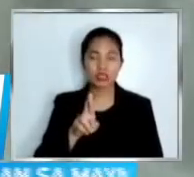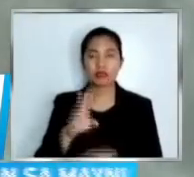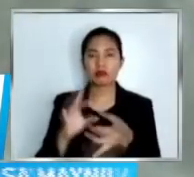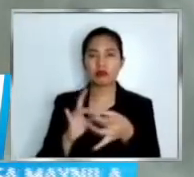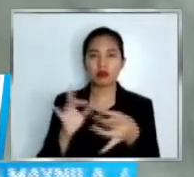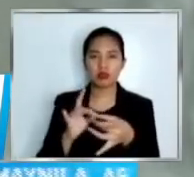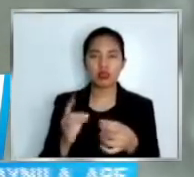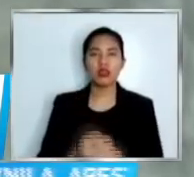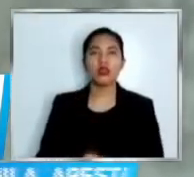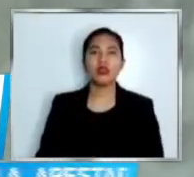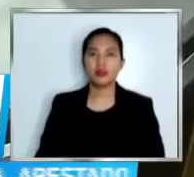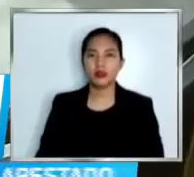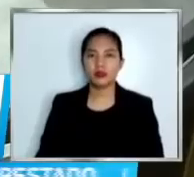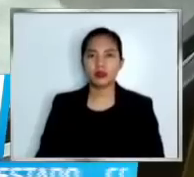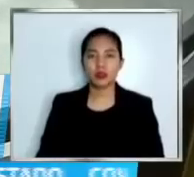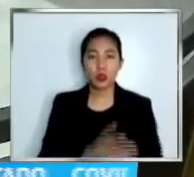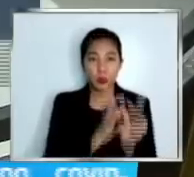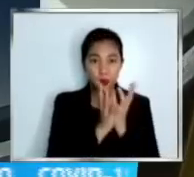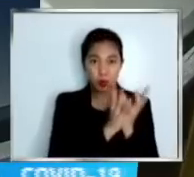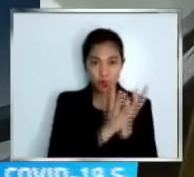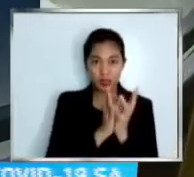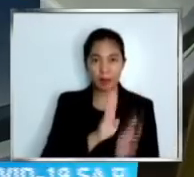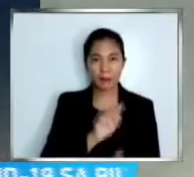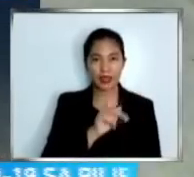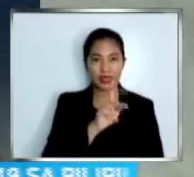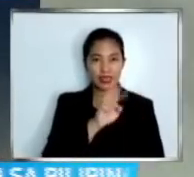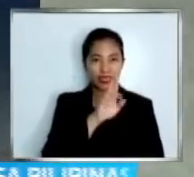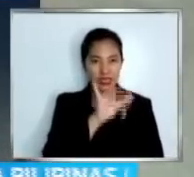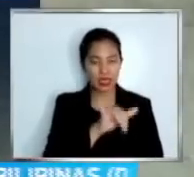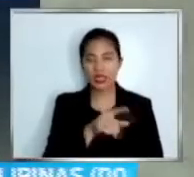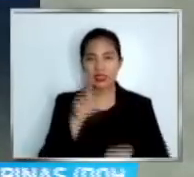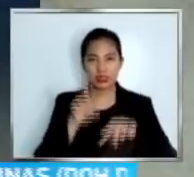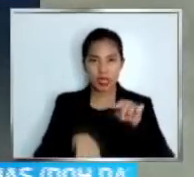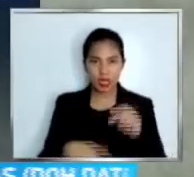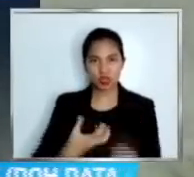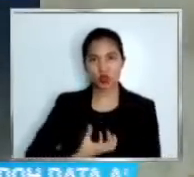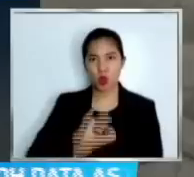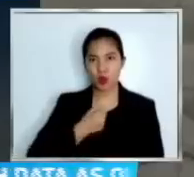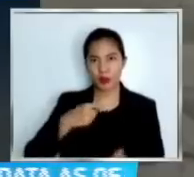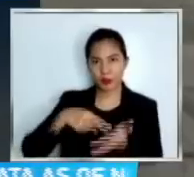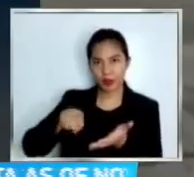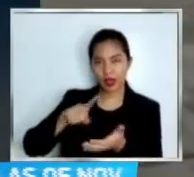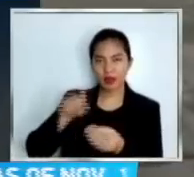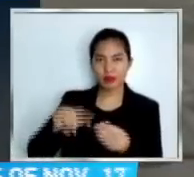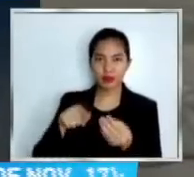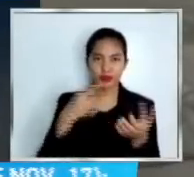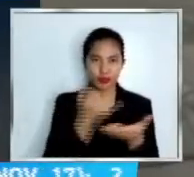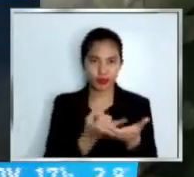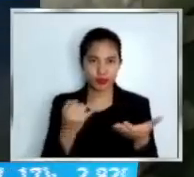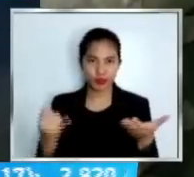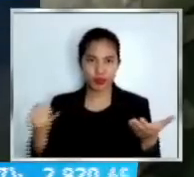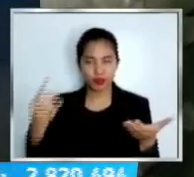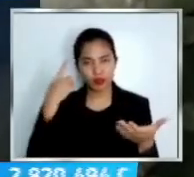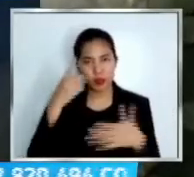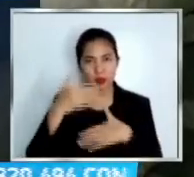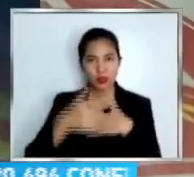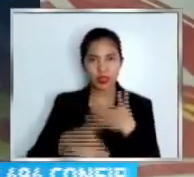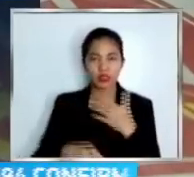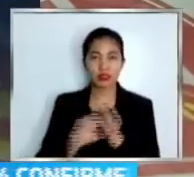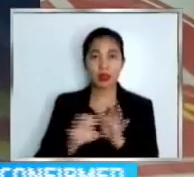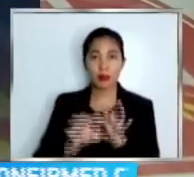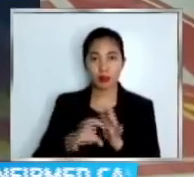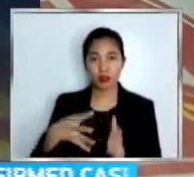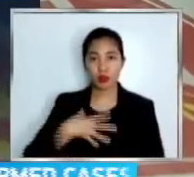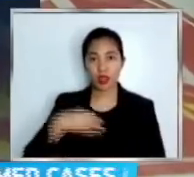bakeries ang pagtaas ng presyo ng mga sangkap sa tinapay. Ang harina halimbawa, tumaas na ng 130 pesos kada bag